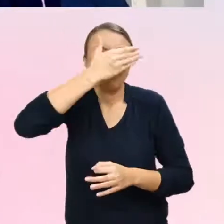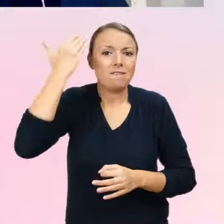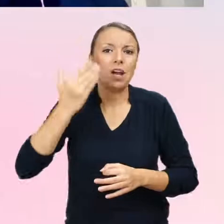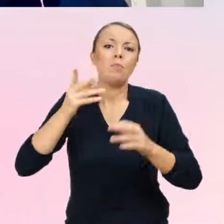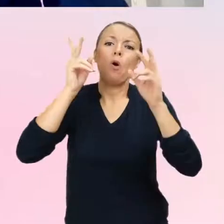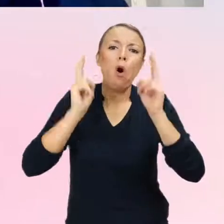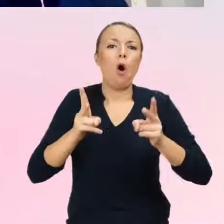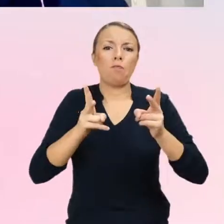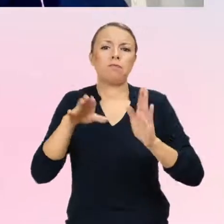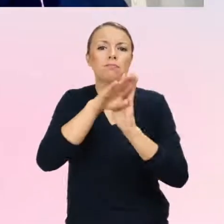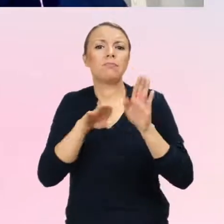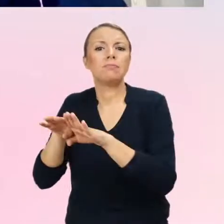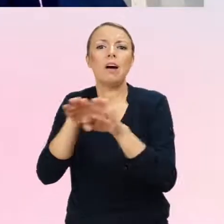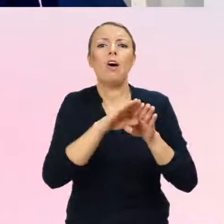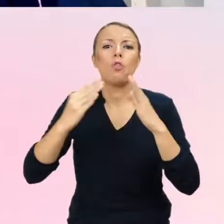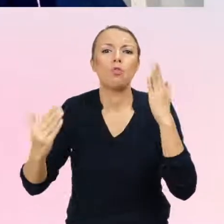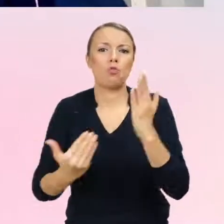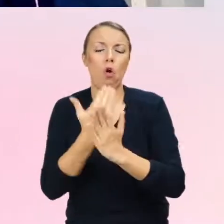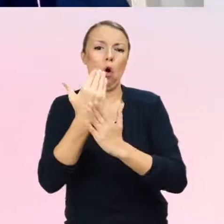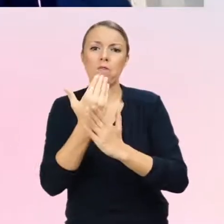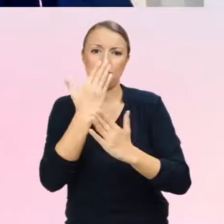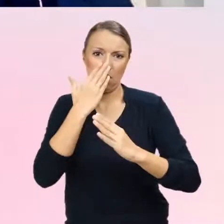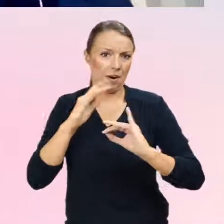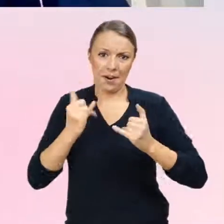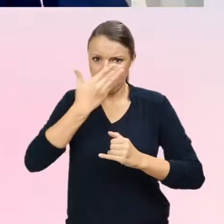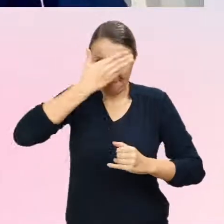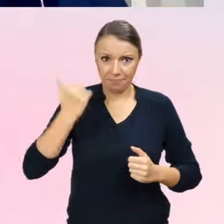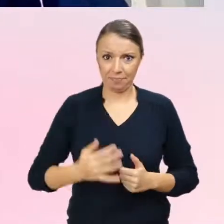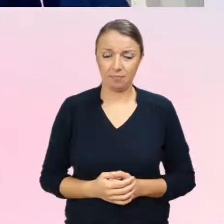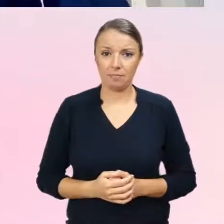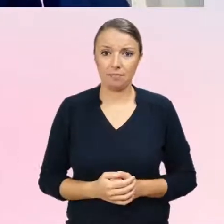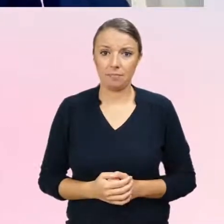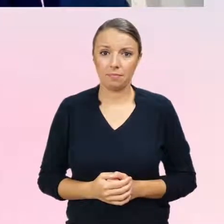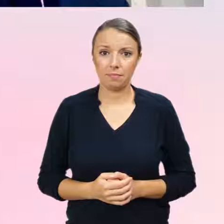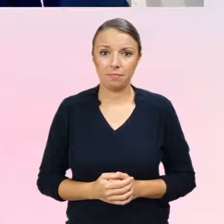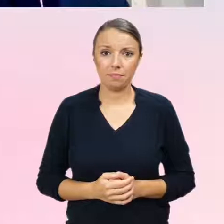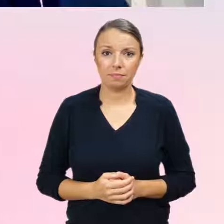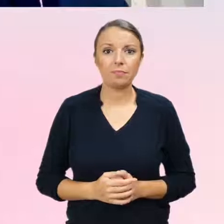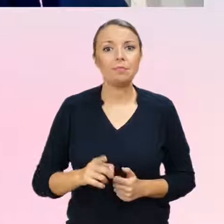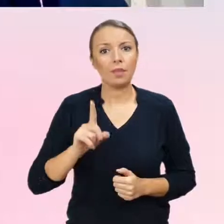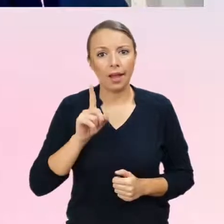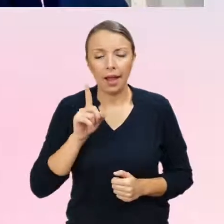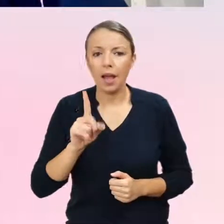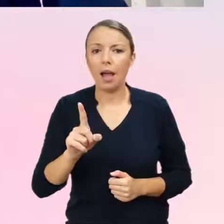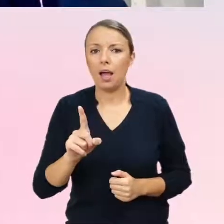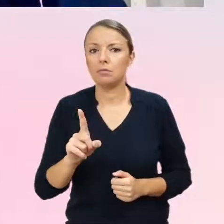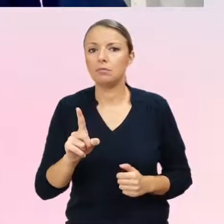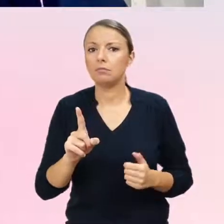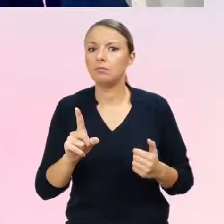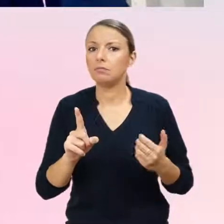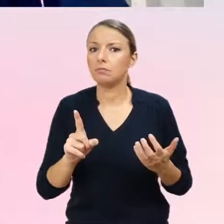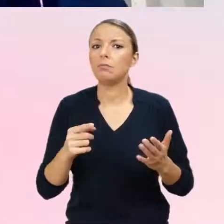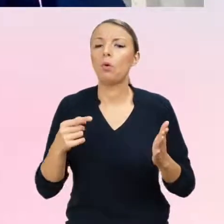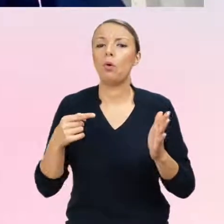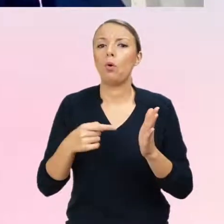ale w dużej mierze w związku z tym, że są to też